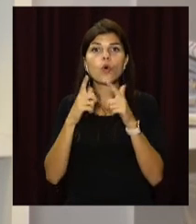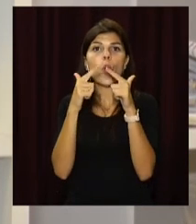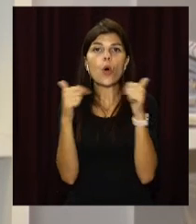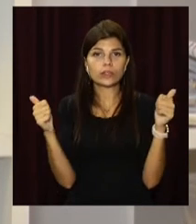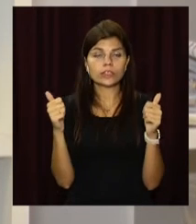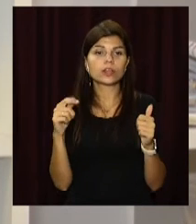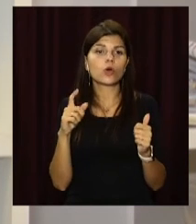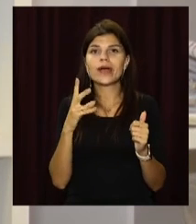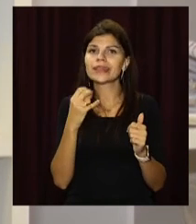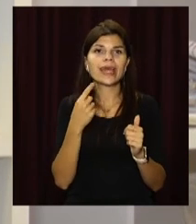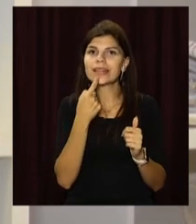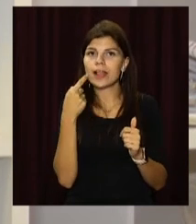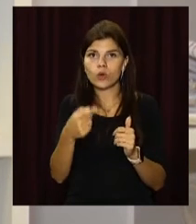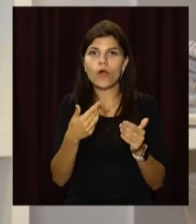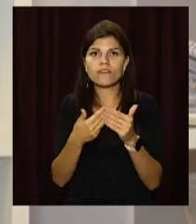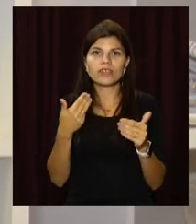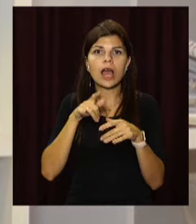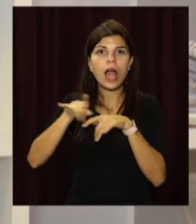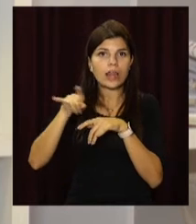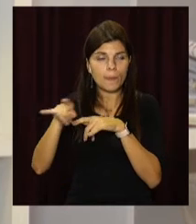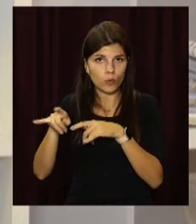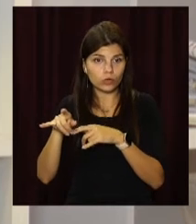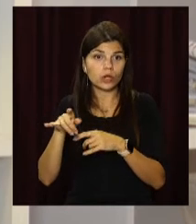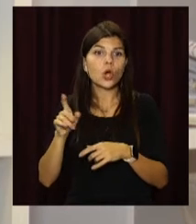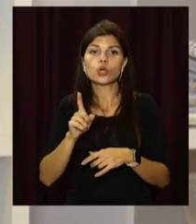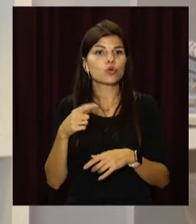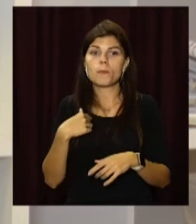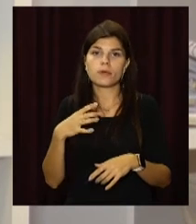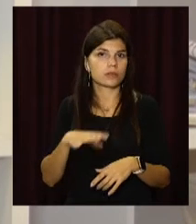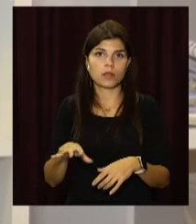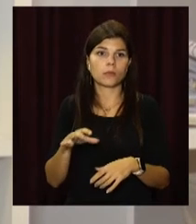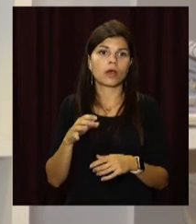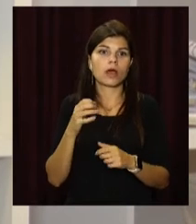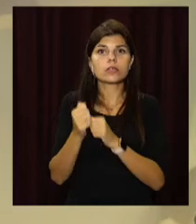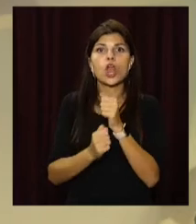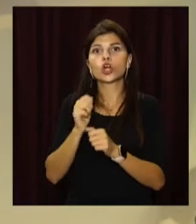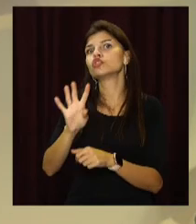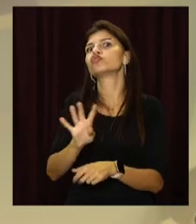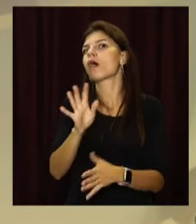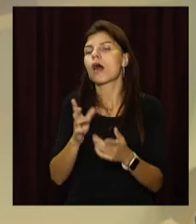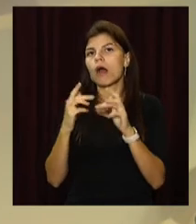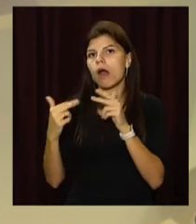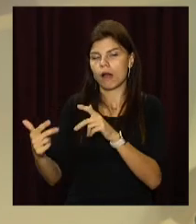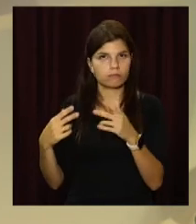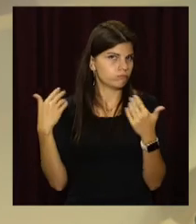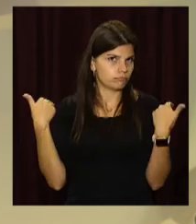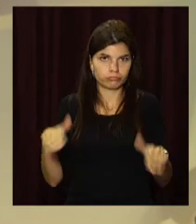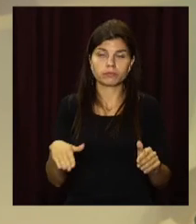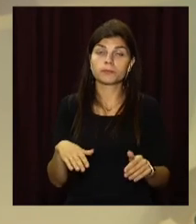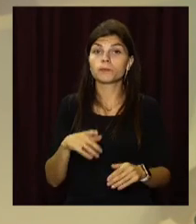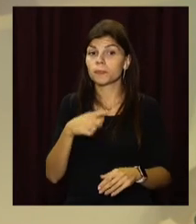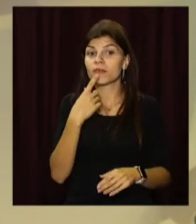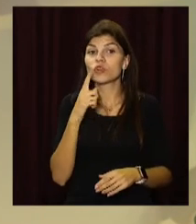знаходився десь недалеко від аеропорту, щоб ми не їхали 4 години. Мандрівниця зі стажем каже,